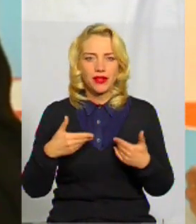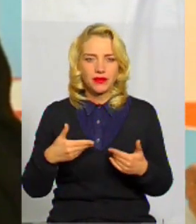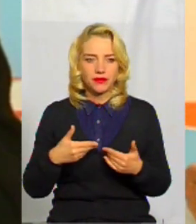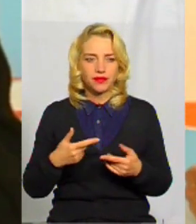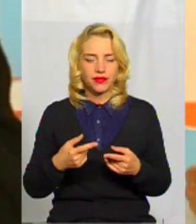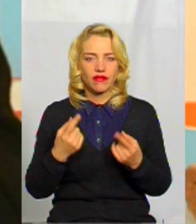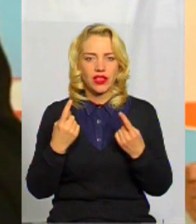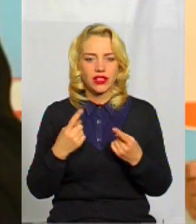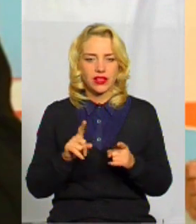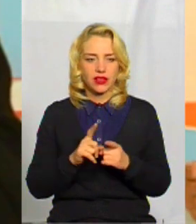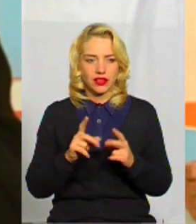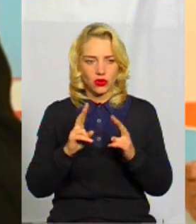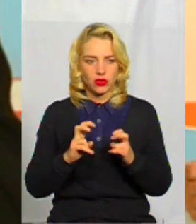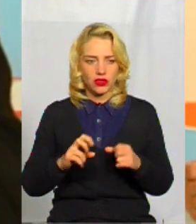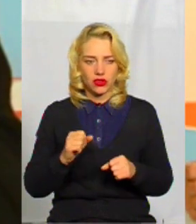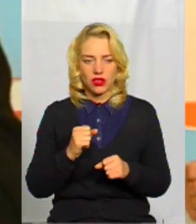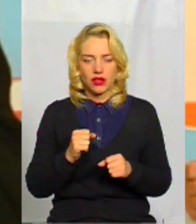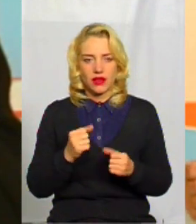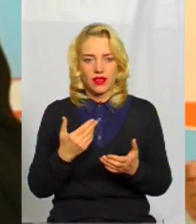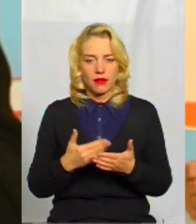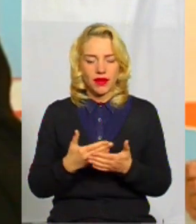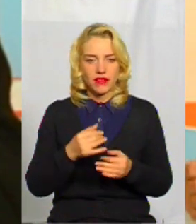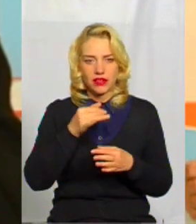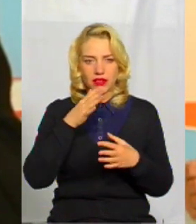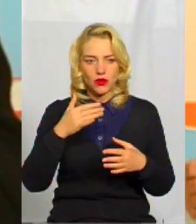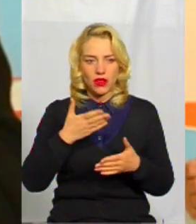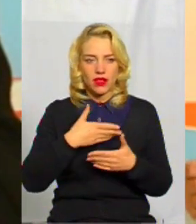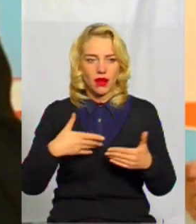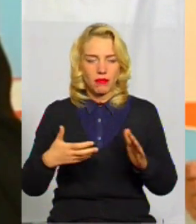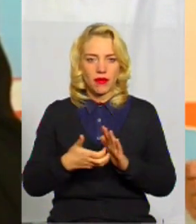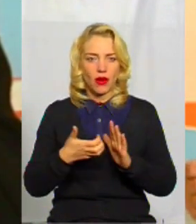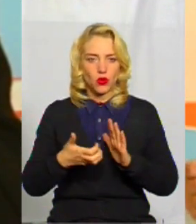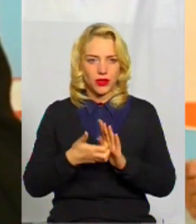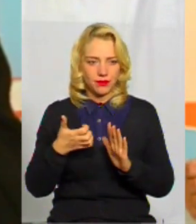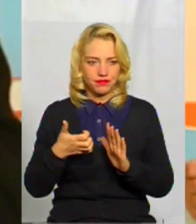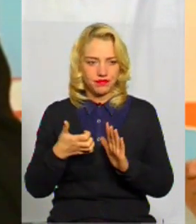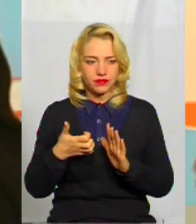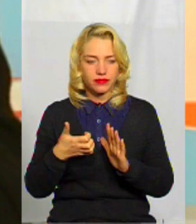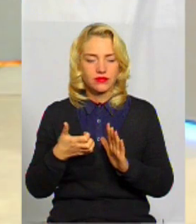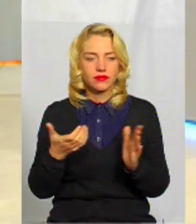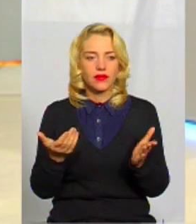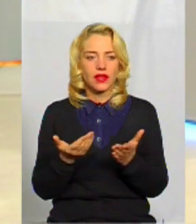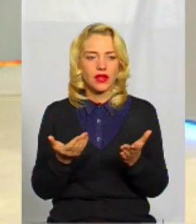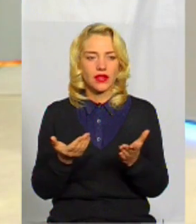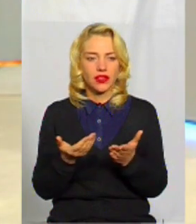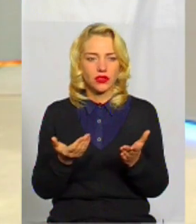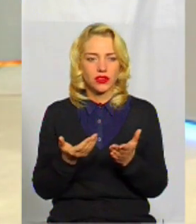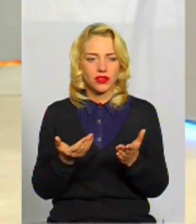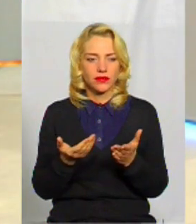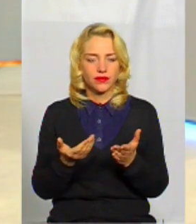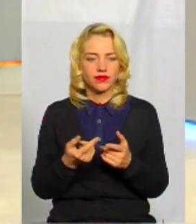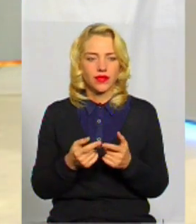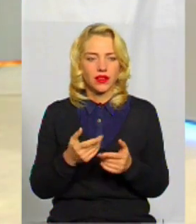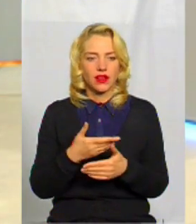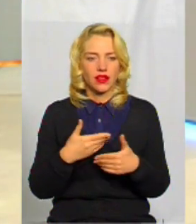великих таких досліджень зробити, напевне, не можемо. Нам бракує, ну, якихось ресурсів. Так,